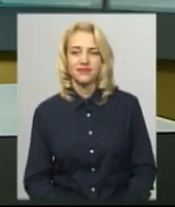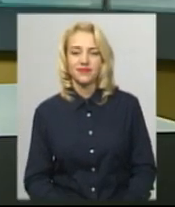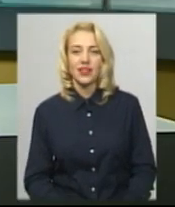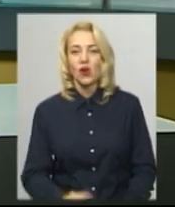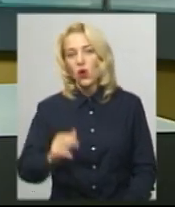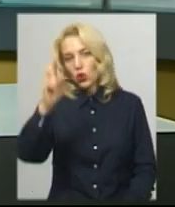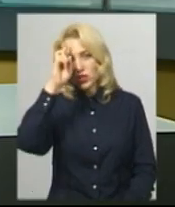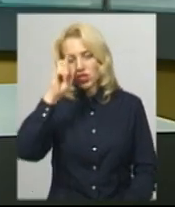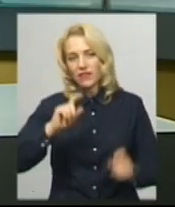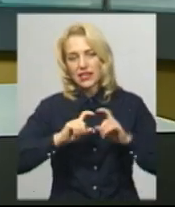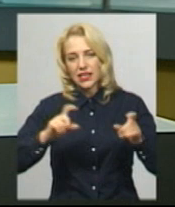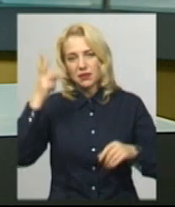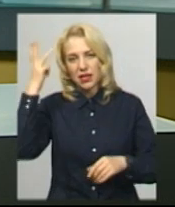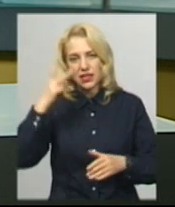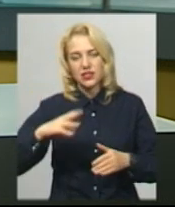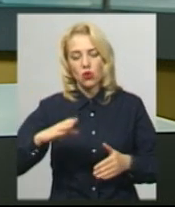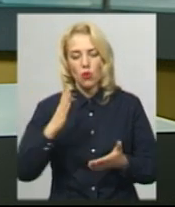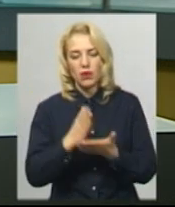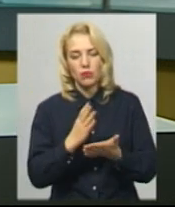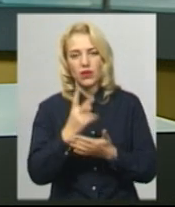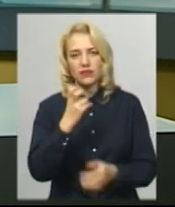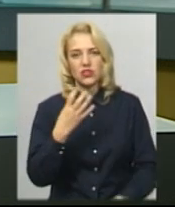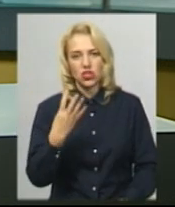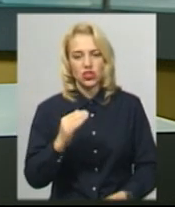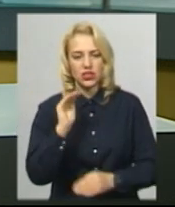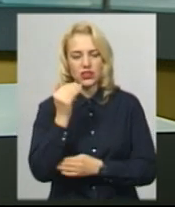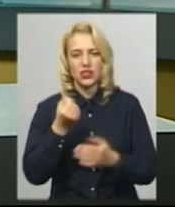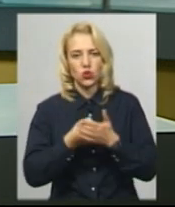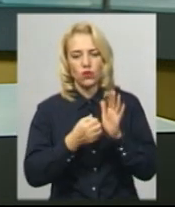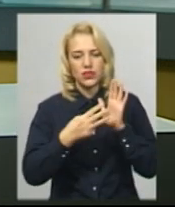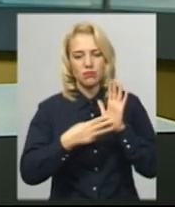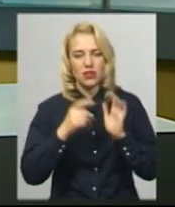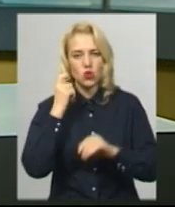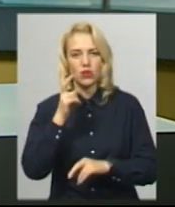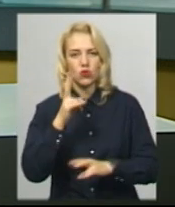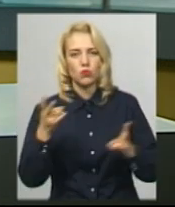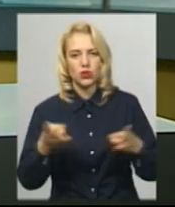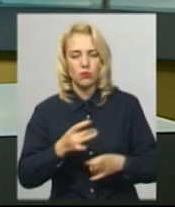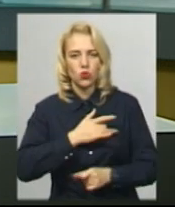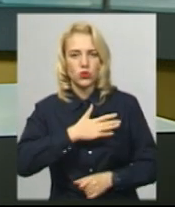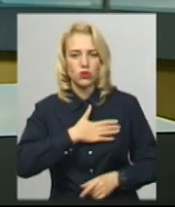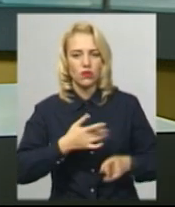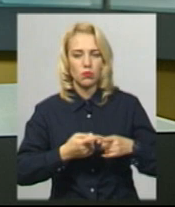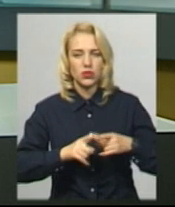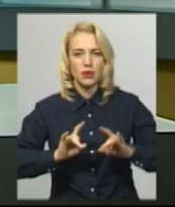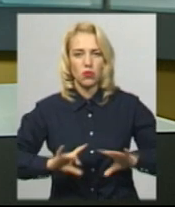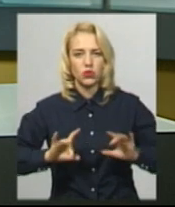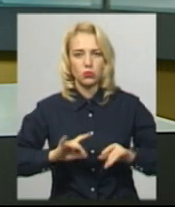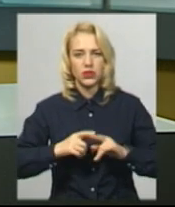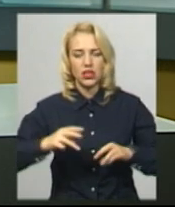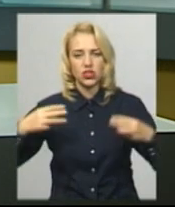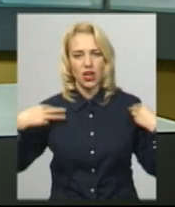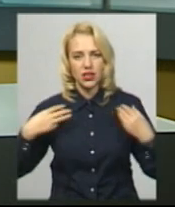У державних закладах Хмельницького перебувають 204 дитини до 18 років, котрі потребують усиновлення. Про це сьогодні повідомила